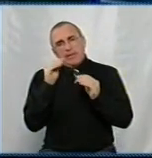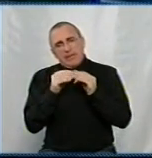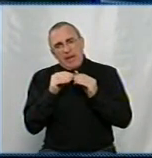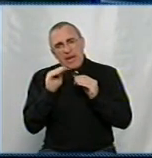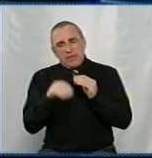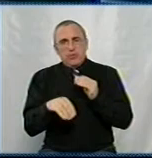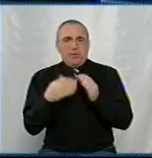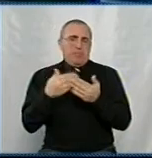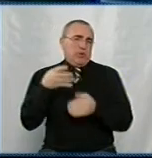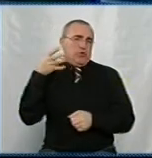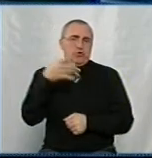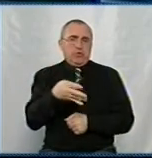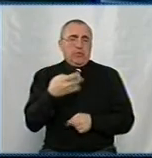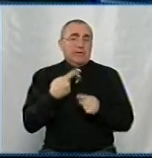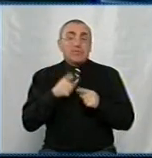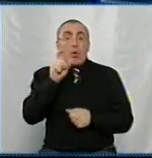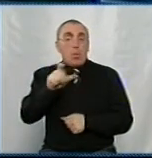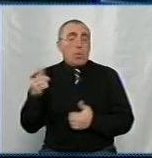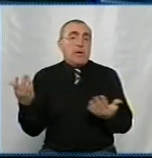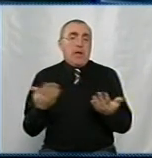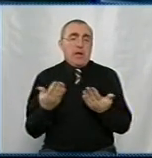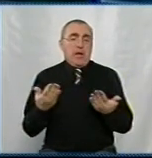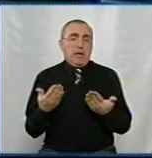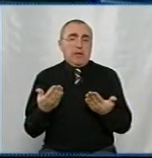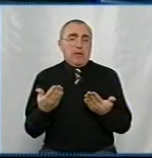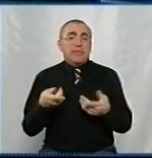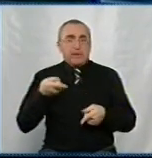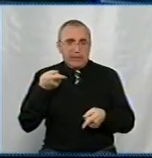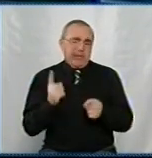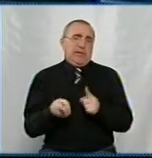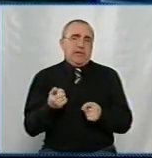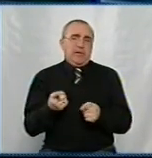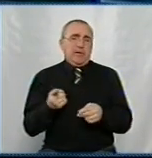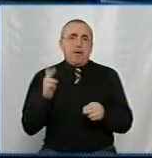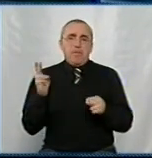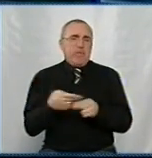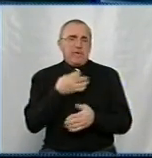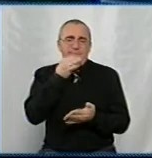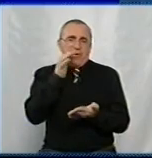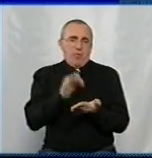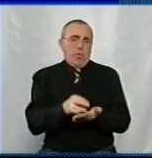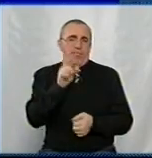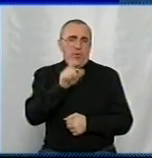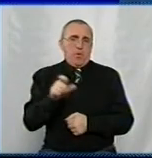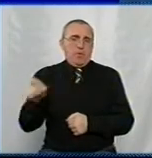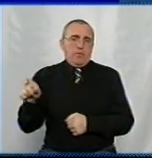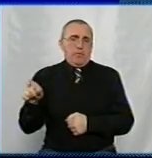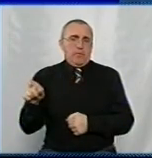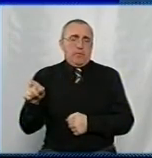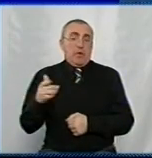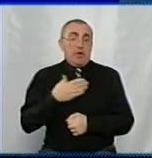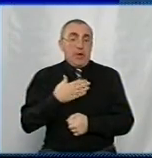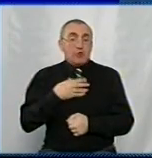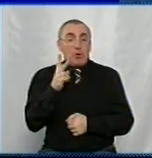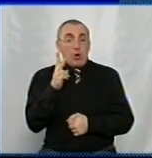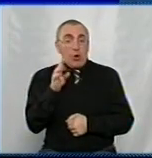ті самі 4 тисячі. А це ті люди, які дійсно безвідповідальні люди. І наш